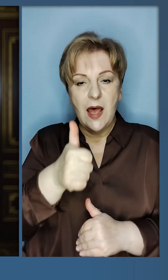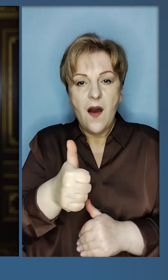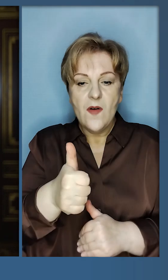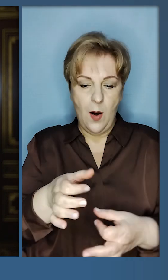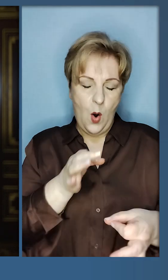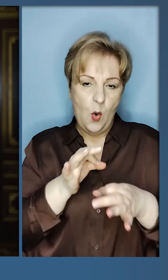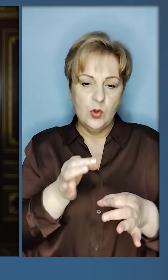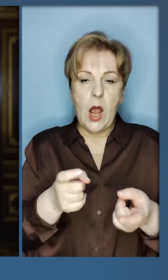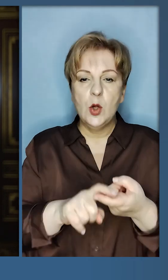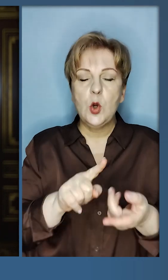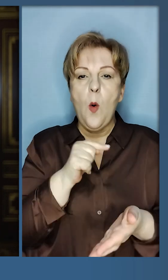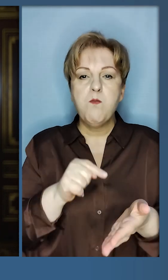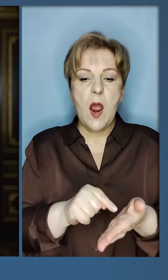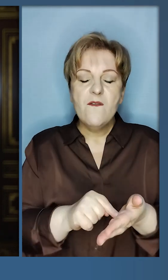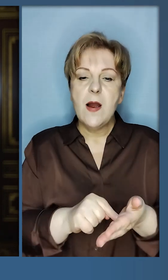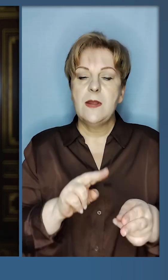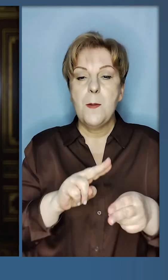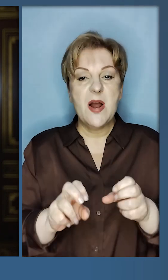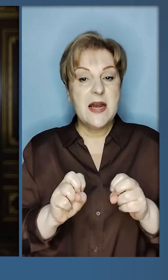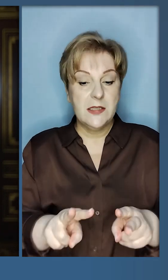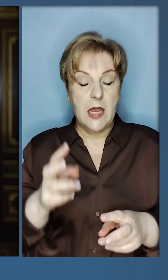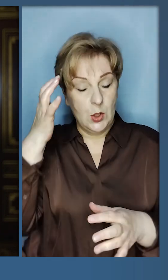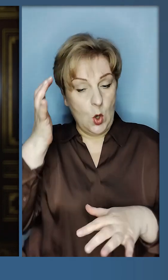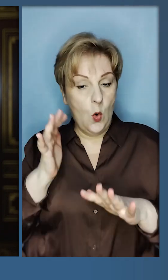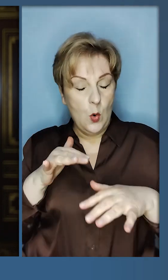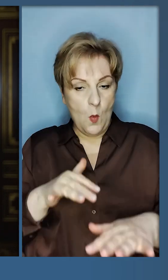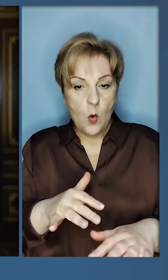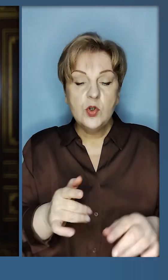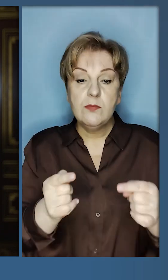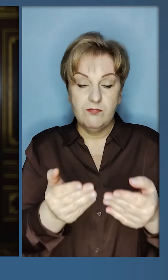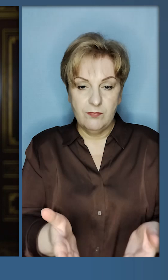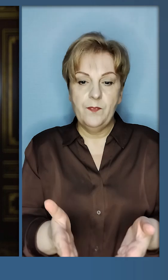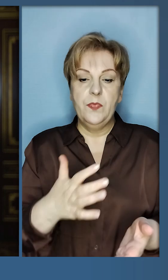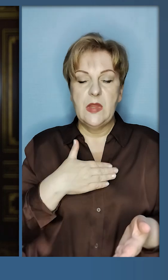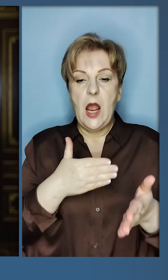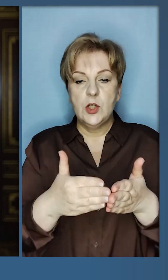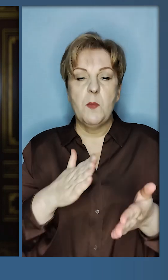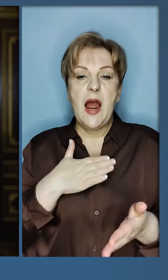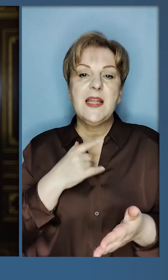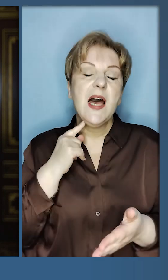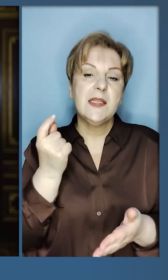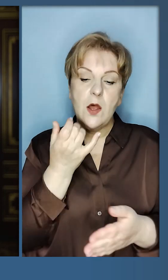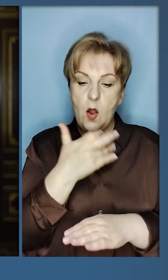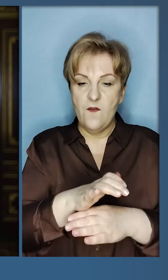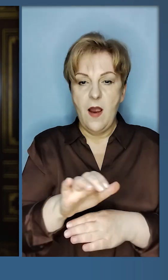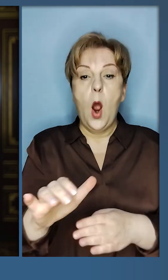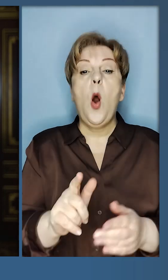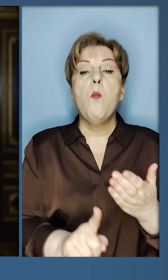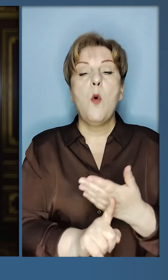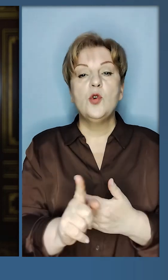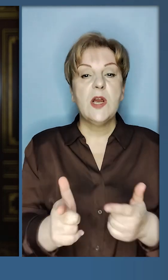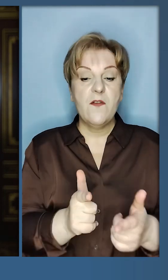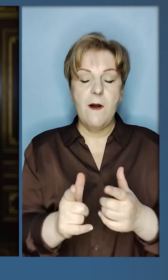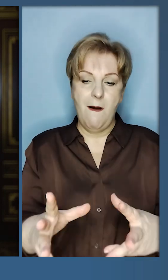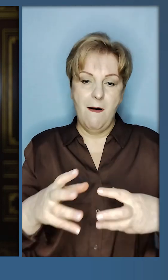завтра. Консультації щодо питання саме безпеки в Чорному морі, наших портів та нашого зернового експорту вже почали